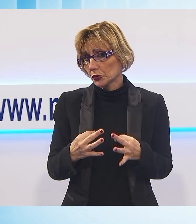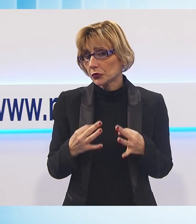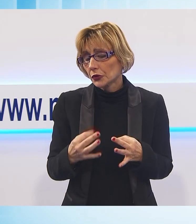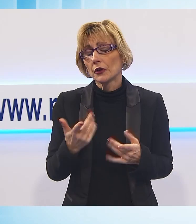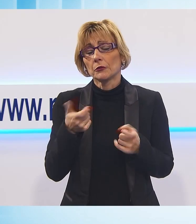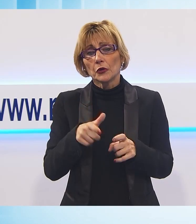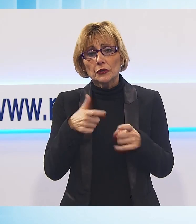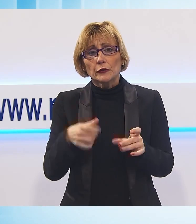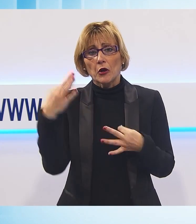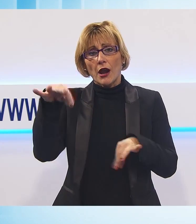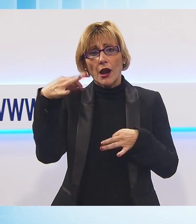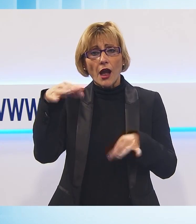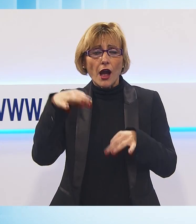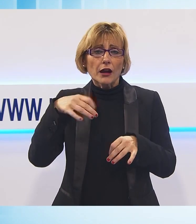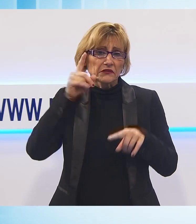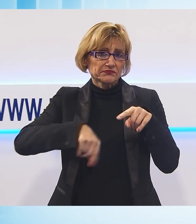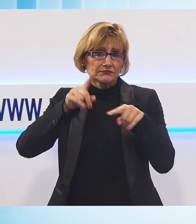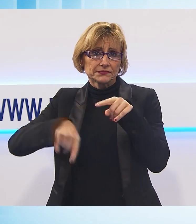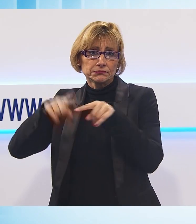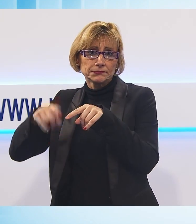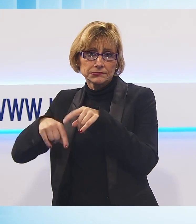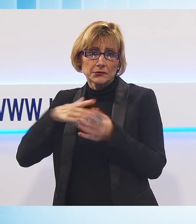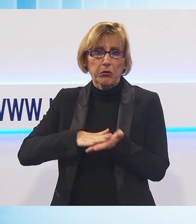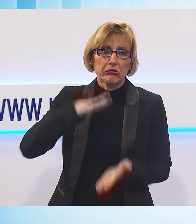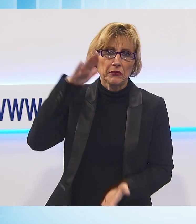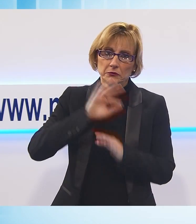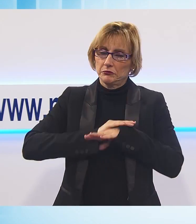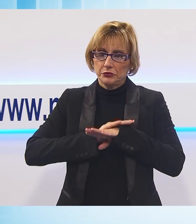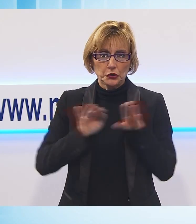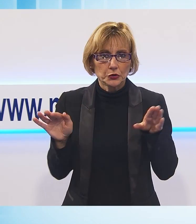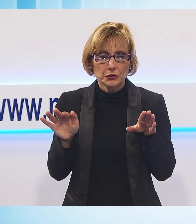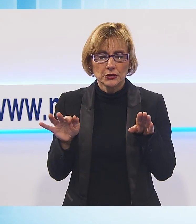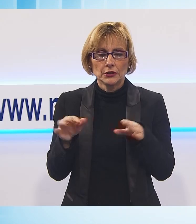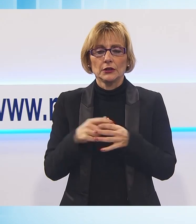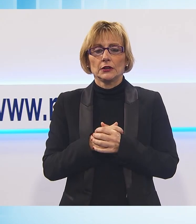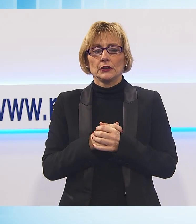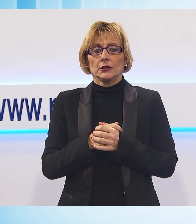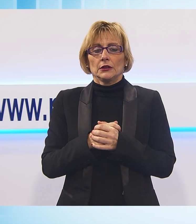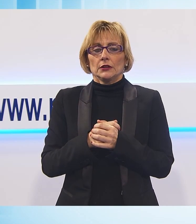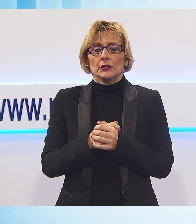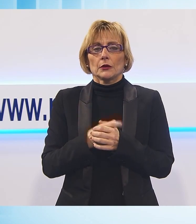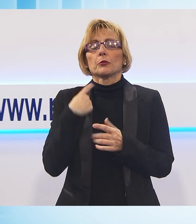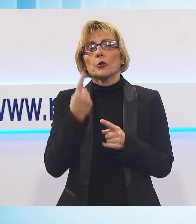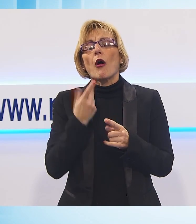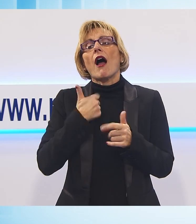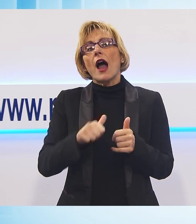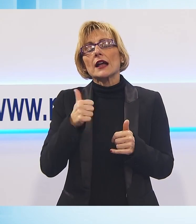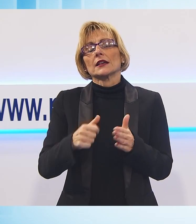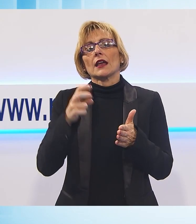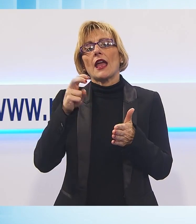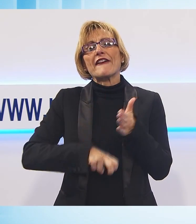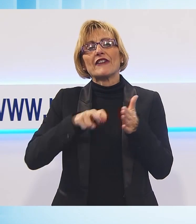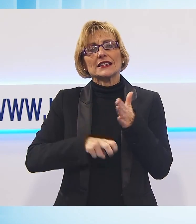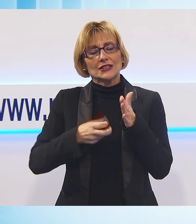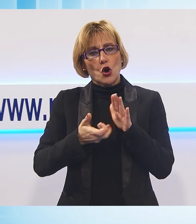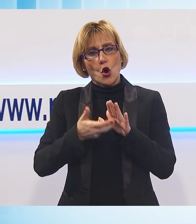una parte di evasione che viene fatta